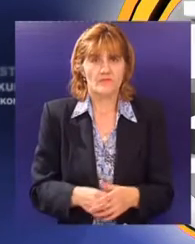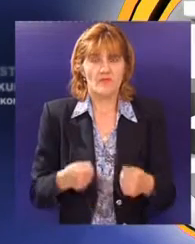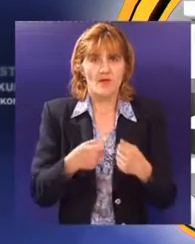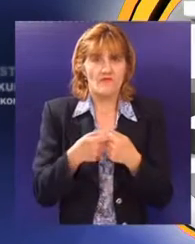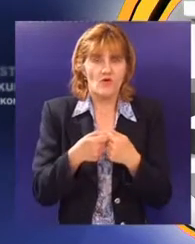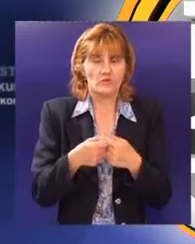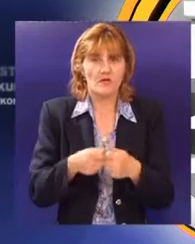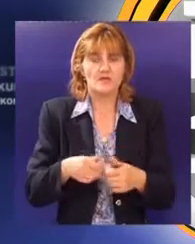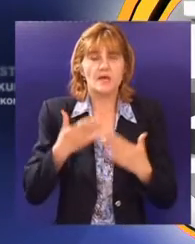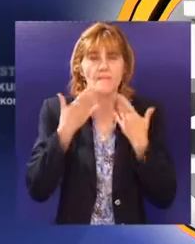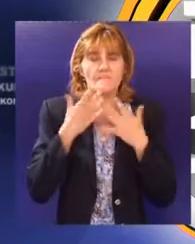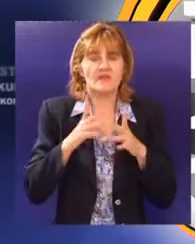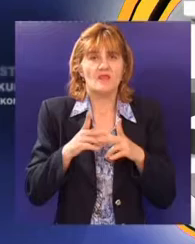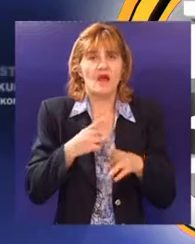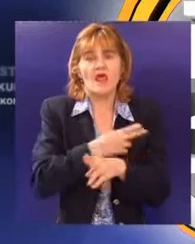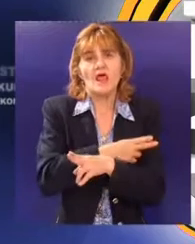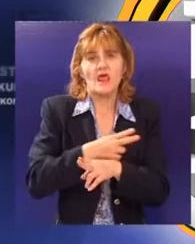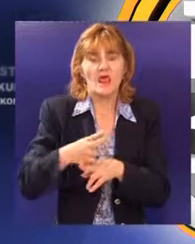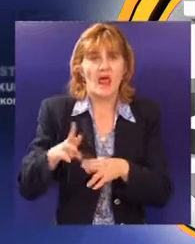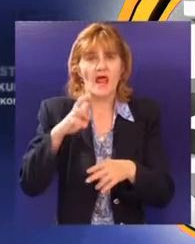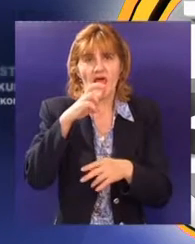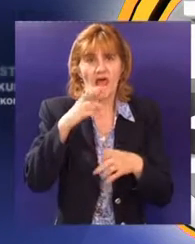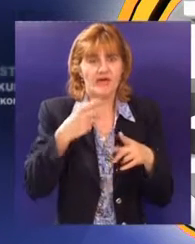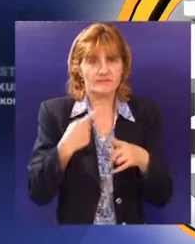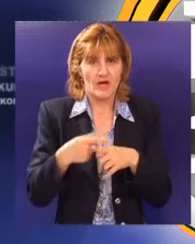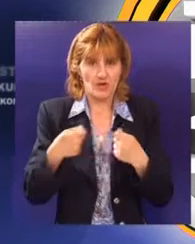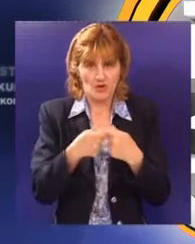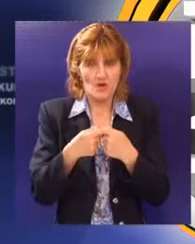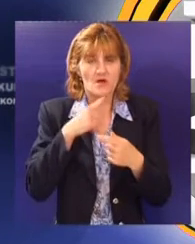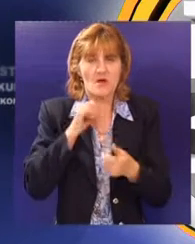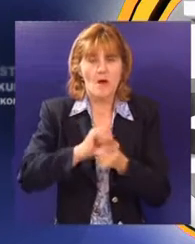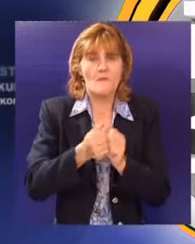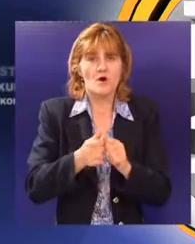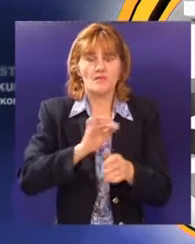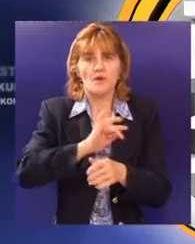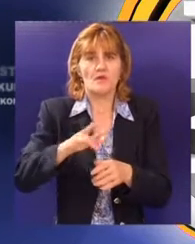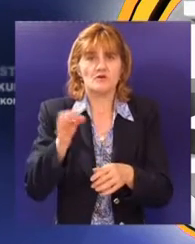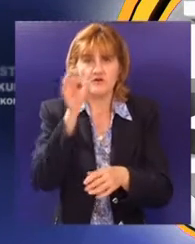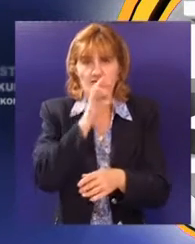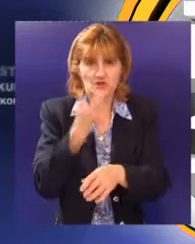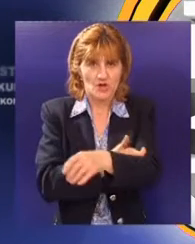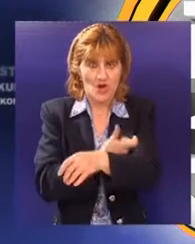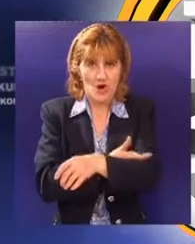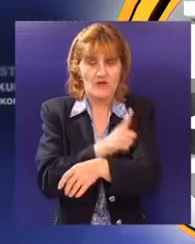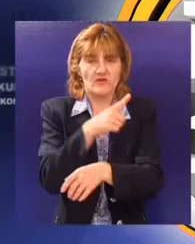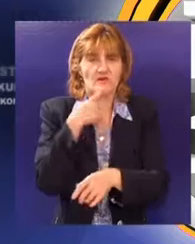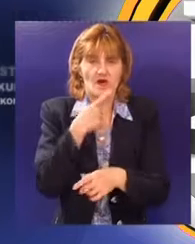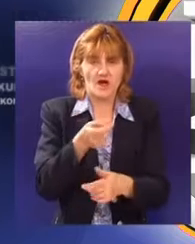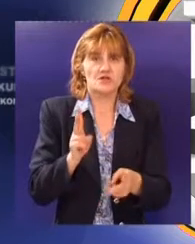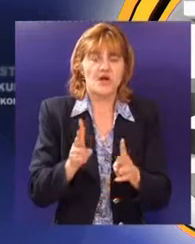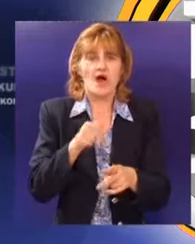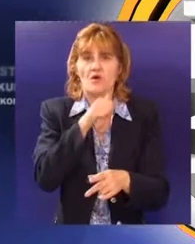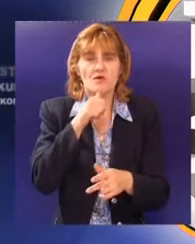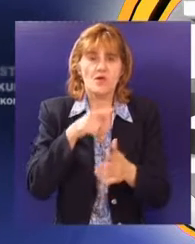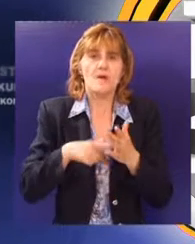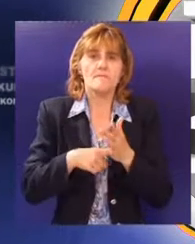Fondacija mentalne higijene EXPECTO i Komisija za borbu protiv bolesti i zavisnosti na gradskom trgu organizovala je akciju pod nazivom Promoviši